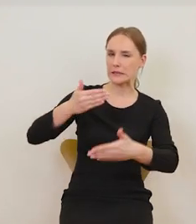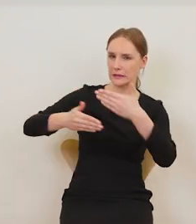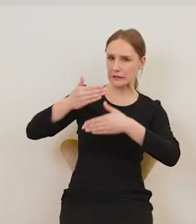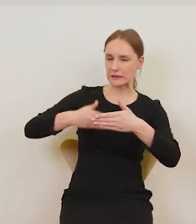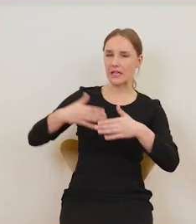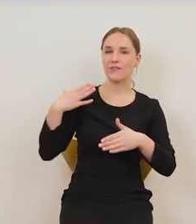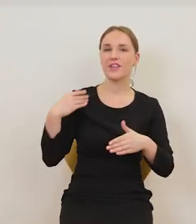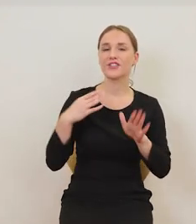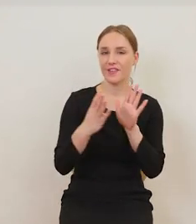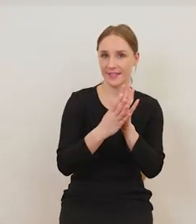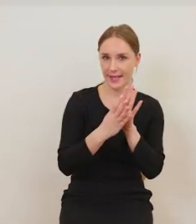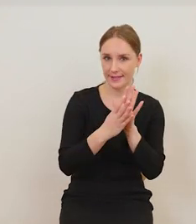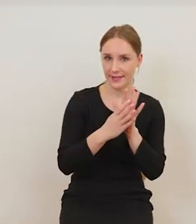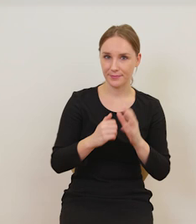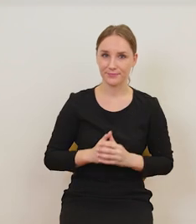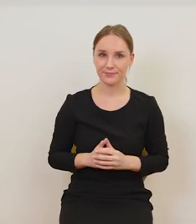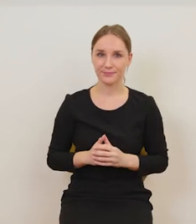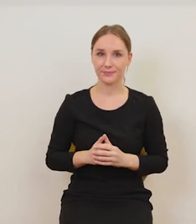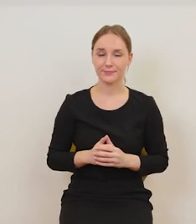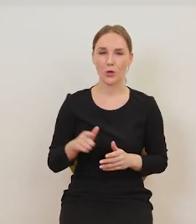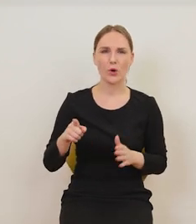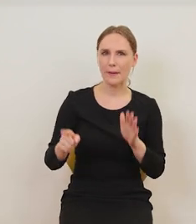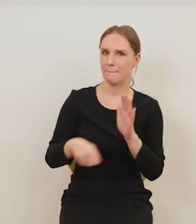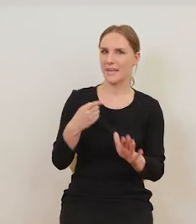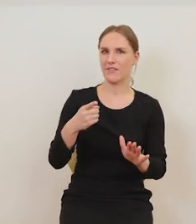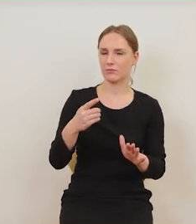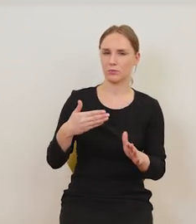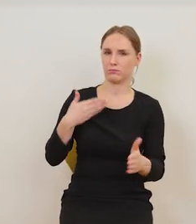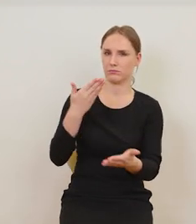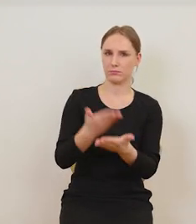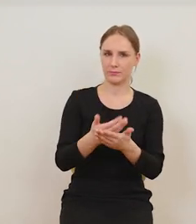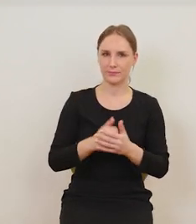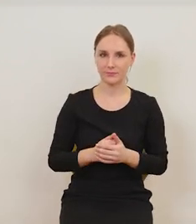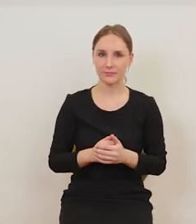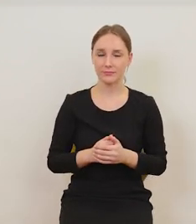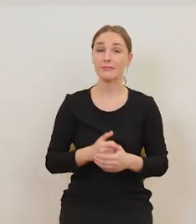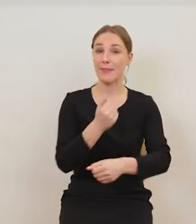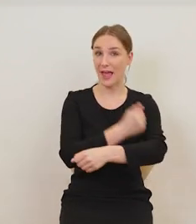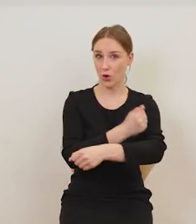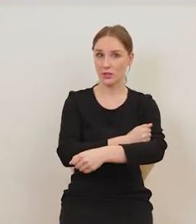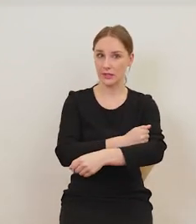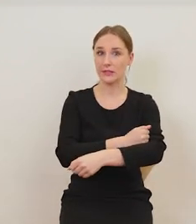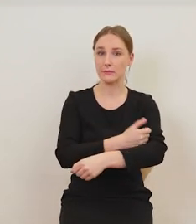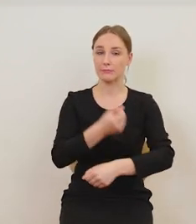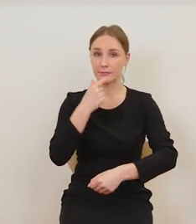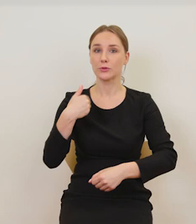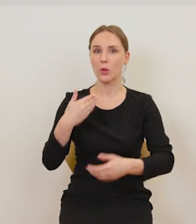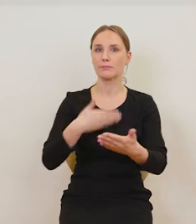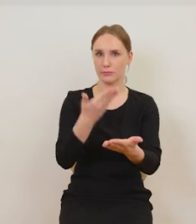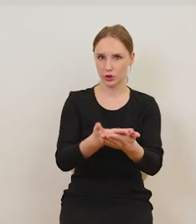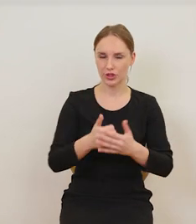XIX wieku. To właściwie pionier coming out narkotykowego w tym przypadku.